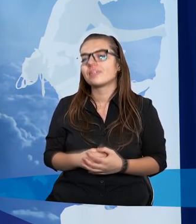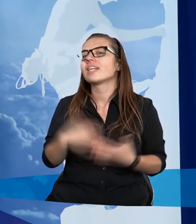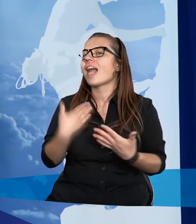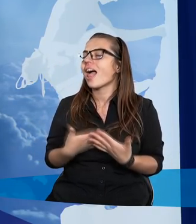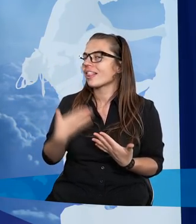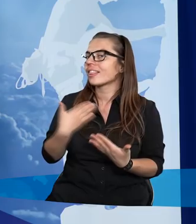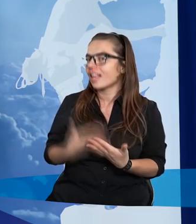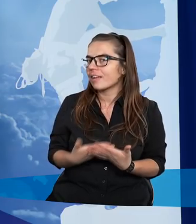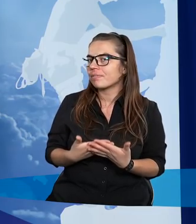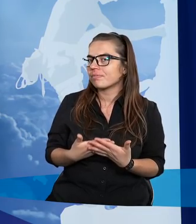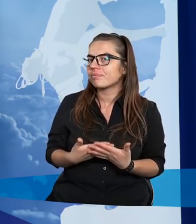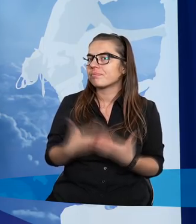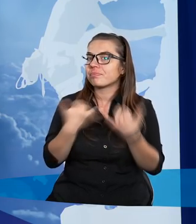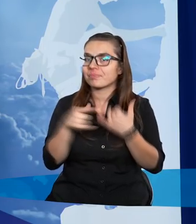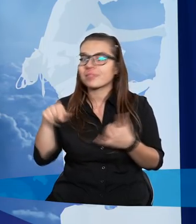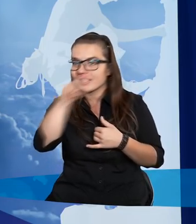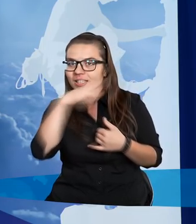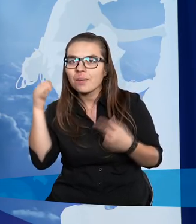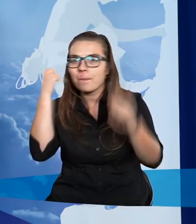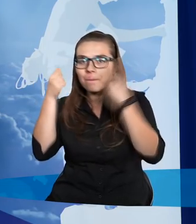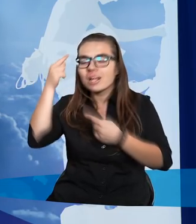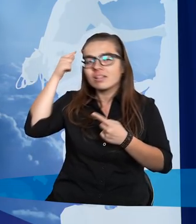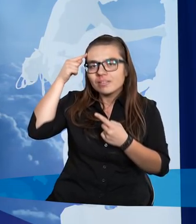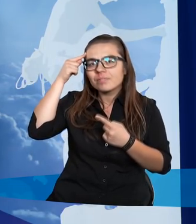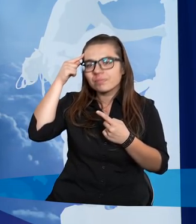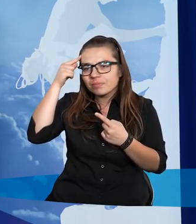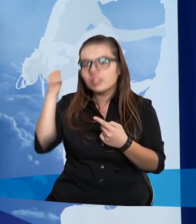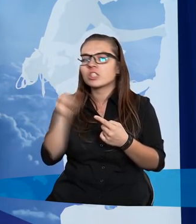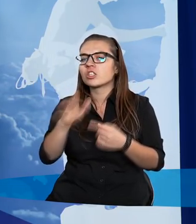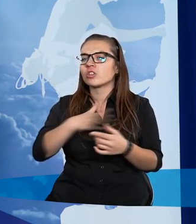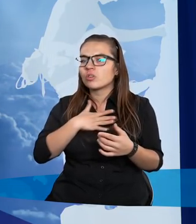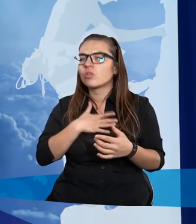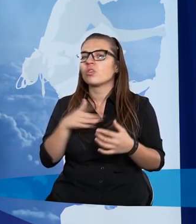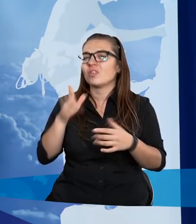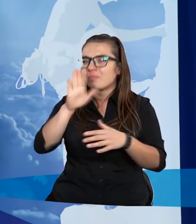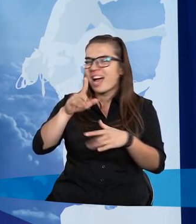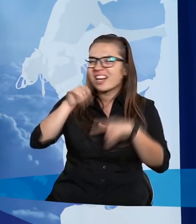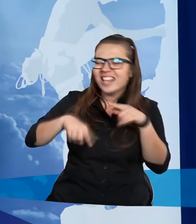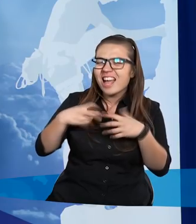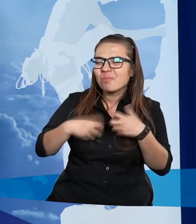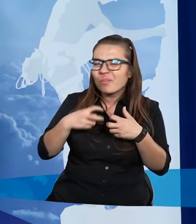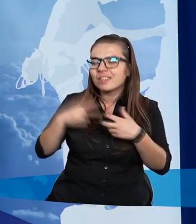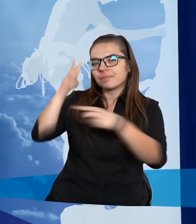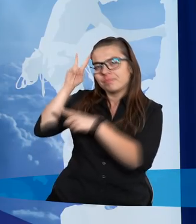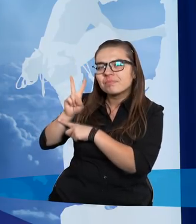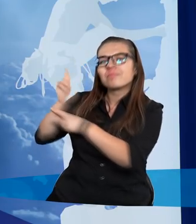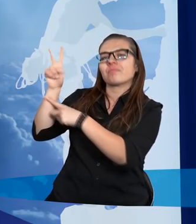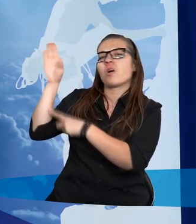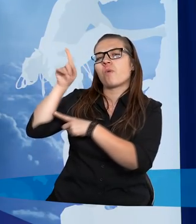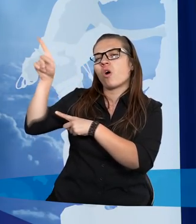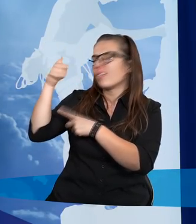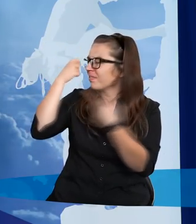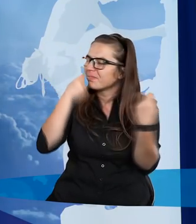Dlatego jeżeli myślisz, że naprawdę jest źle w twoim życiu, zaufaj Jemu. Szukaj Go w